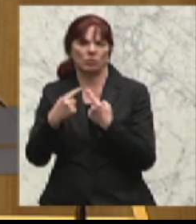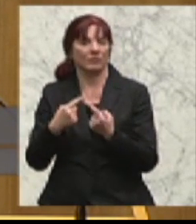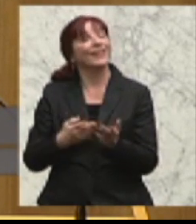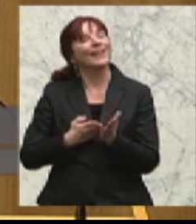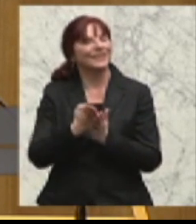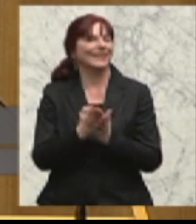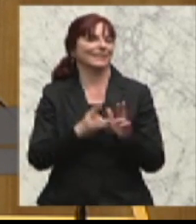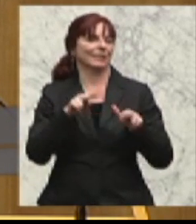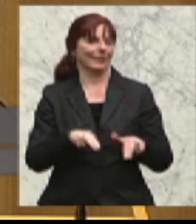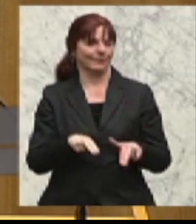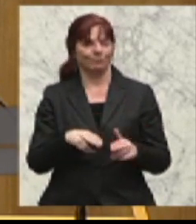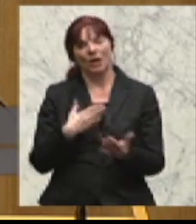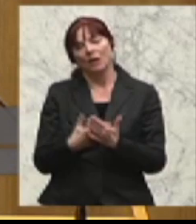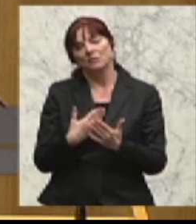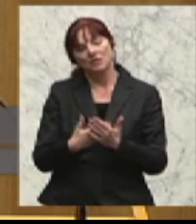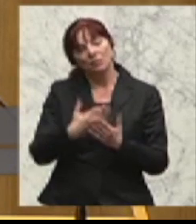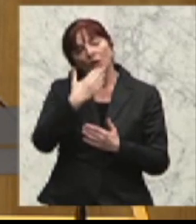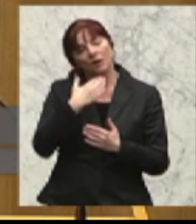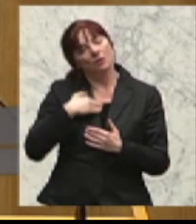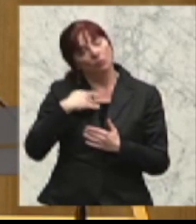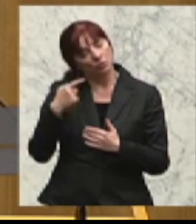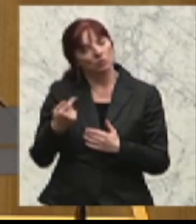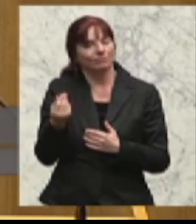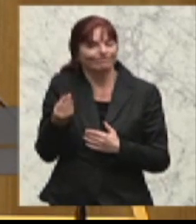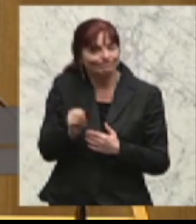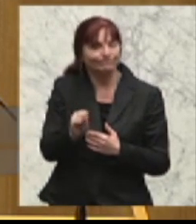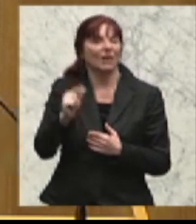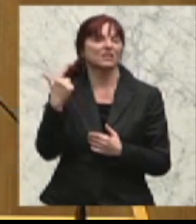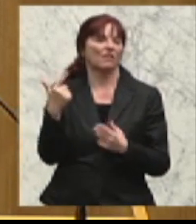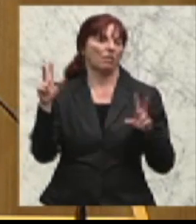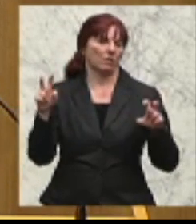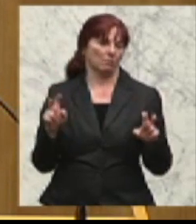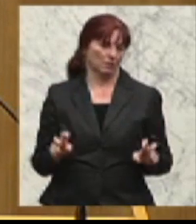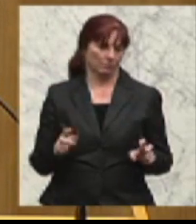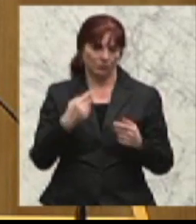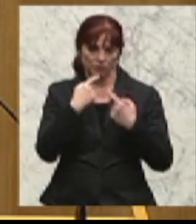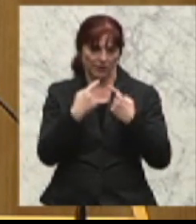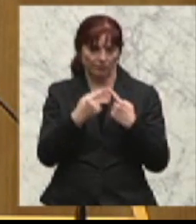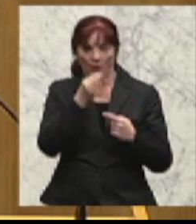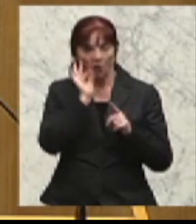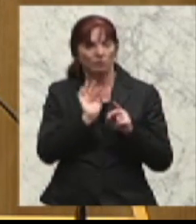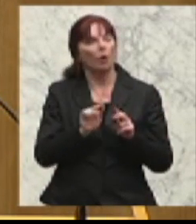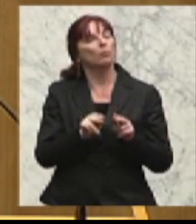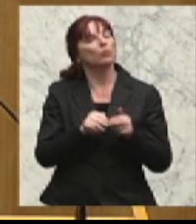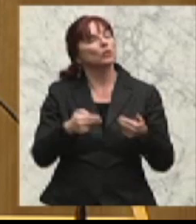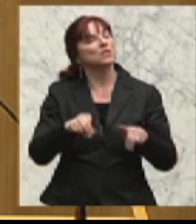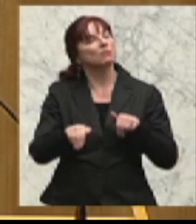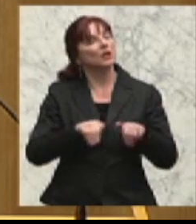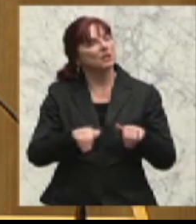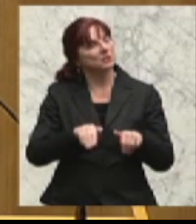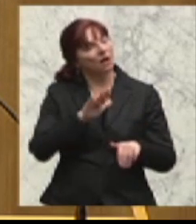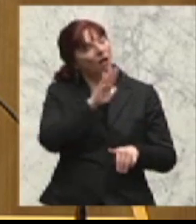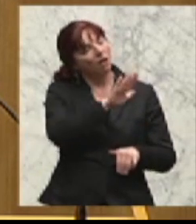daher an dieser Stelle hierzu zwei Anmerkungen machen. Frau Bundesminister, ich habe Ihren